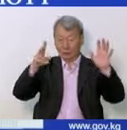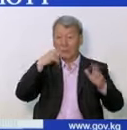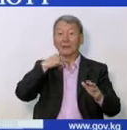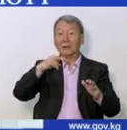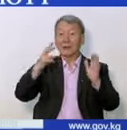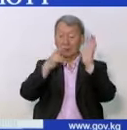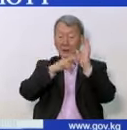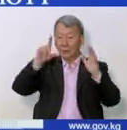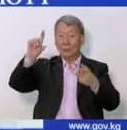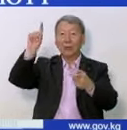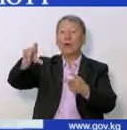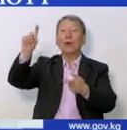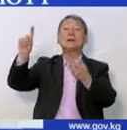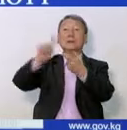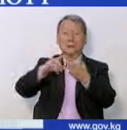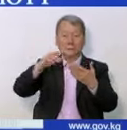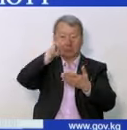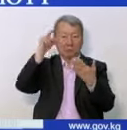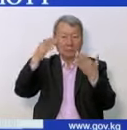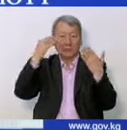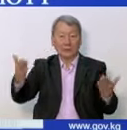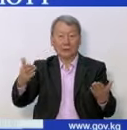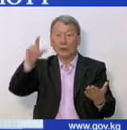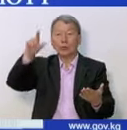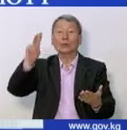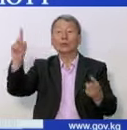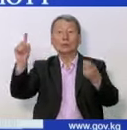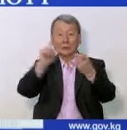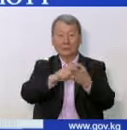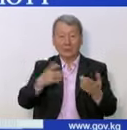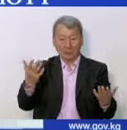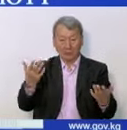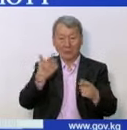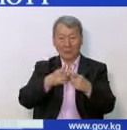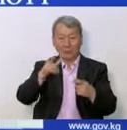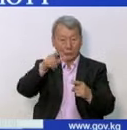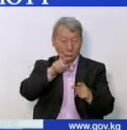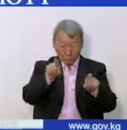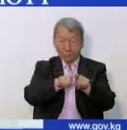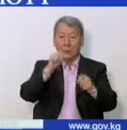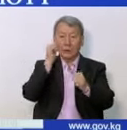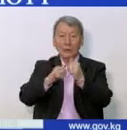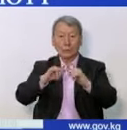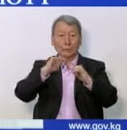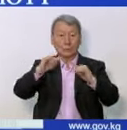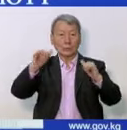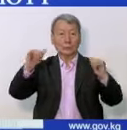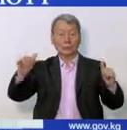источниками инфекции. Число с каждым днем это нарастает.